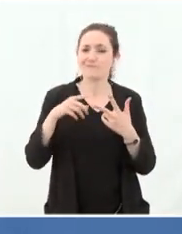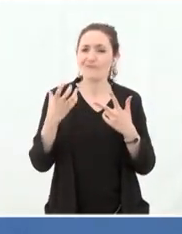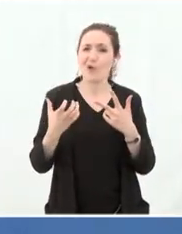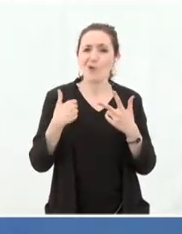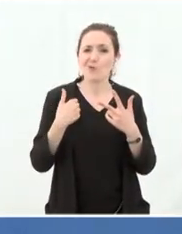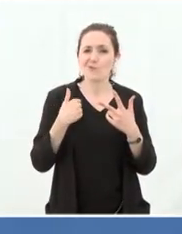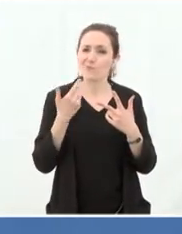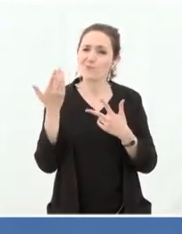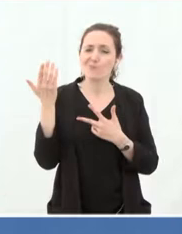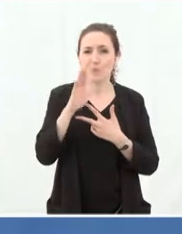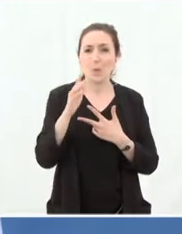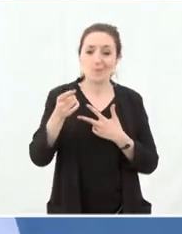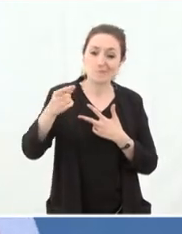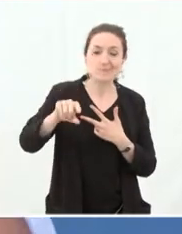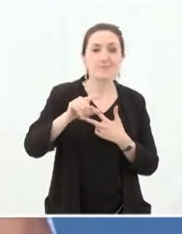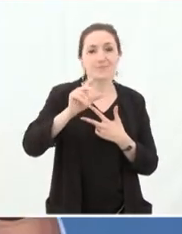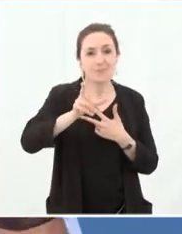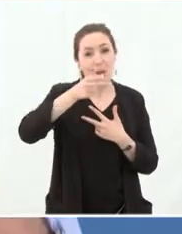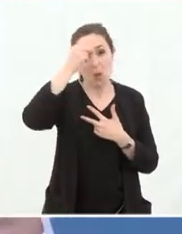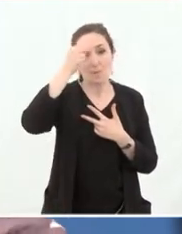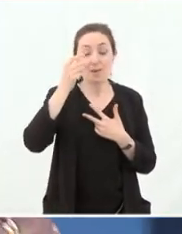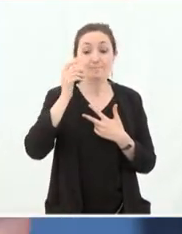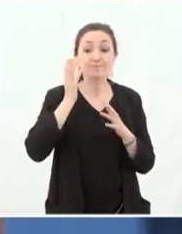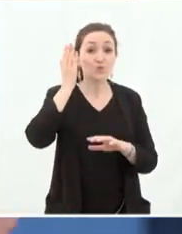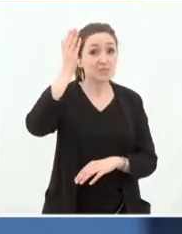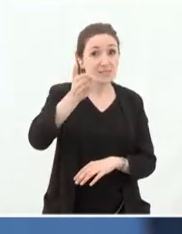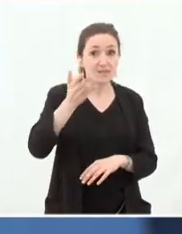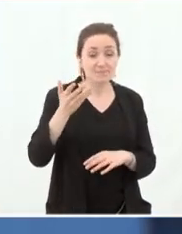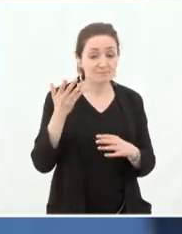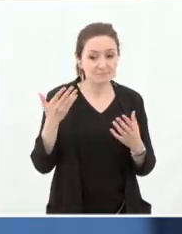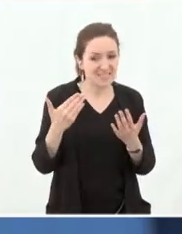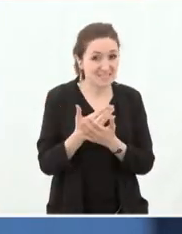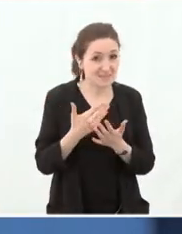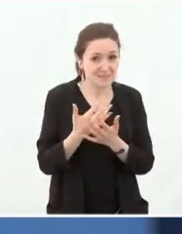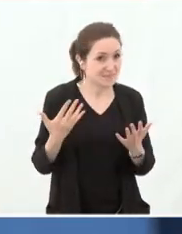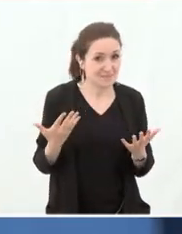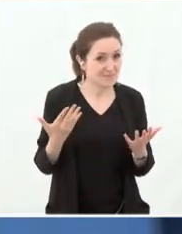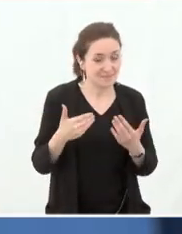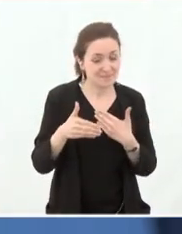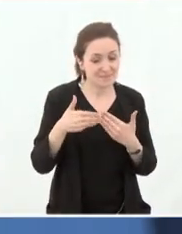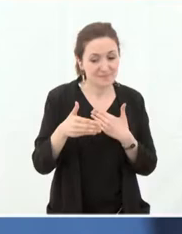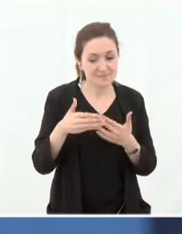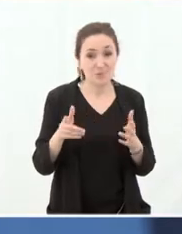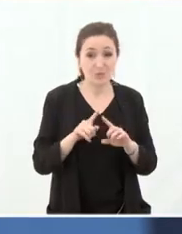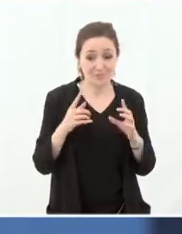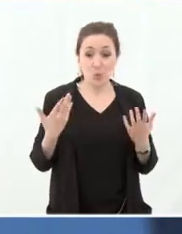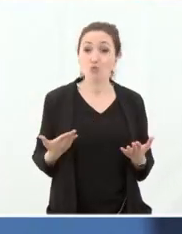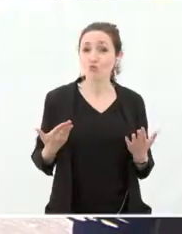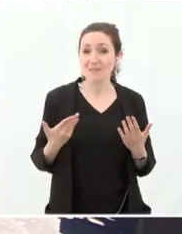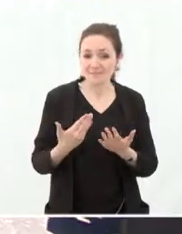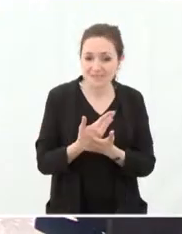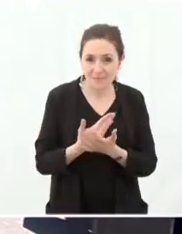de comprendre ce qui va se passer demain et ce qui se aujourd'hui et ce qui va se passer demain. La première clé, c'est vraiment